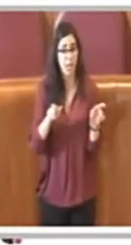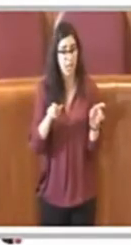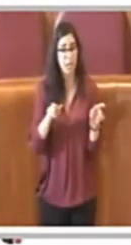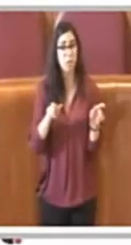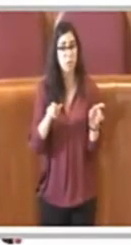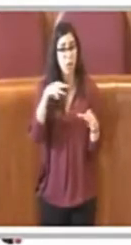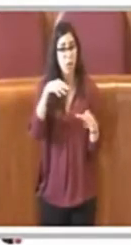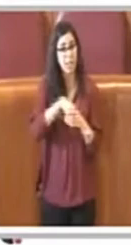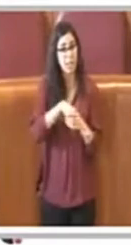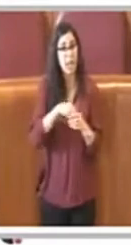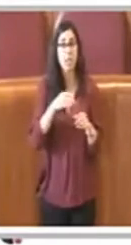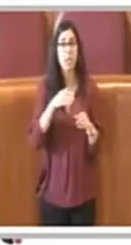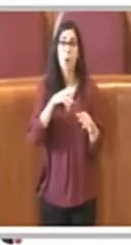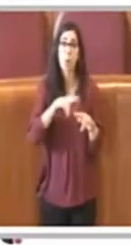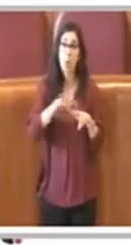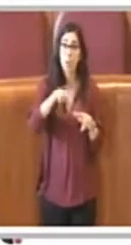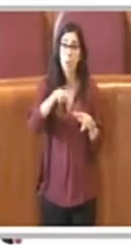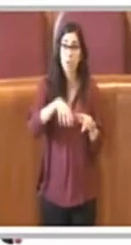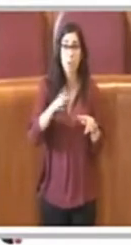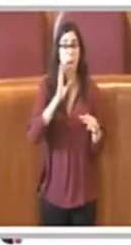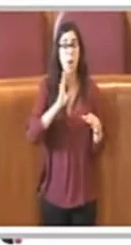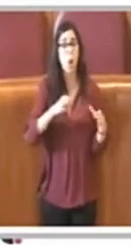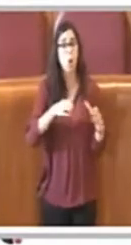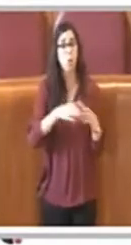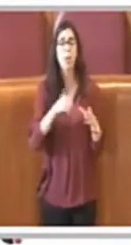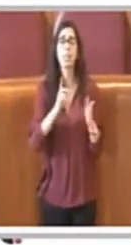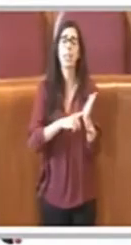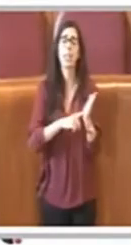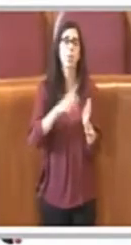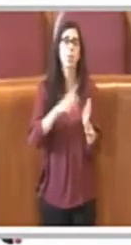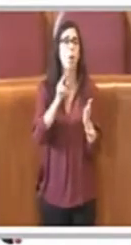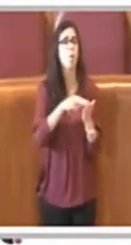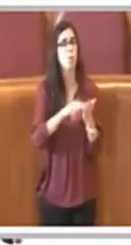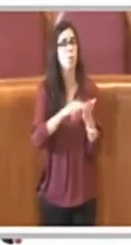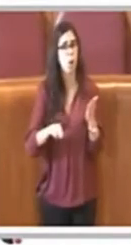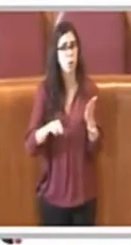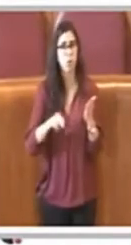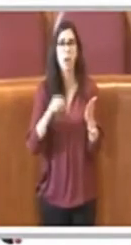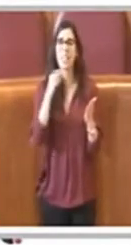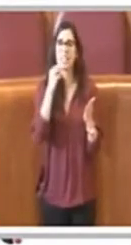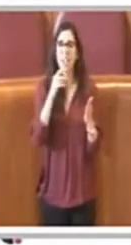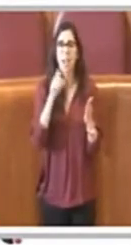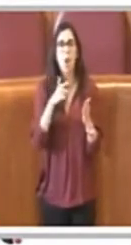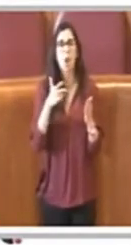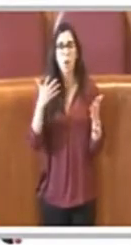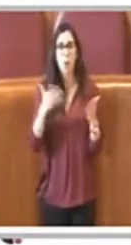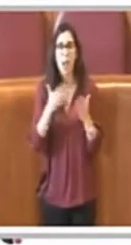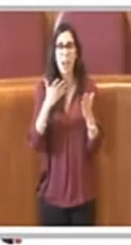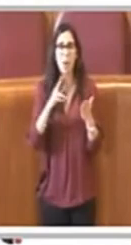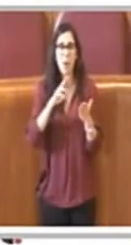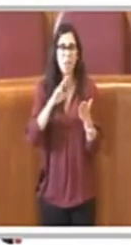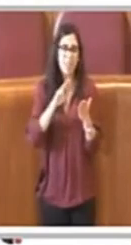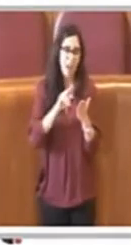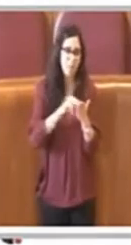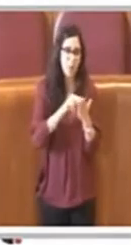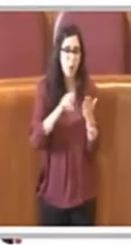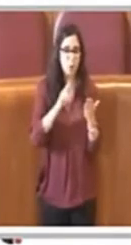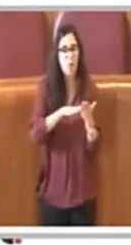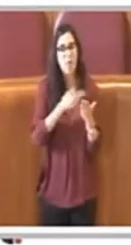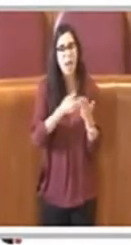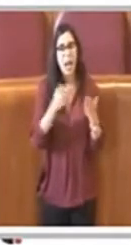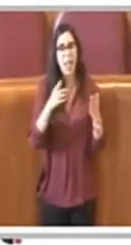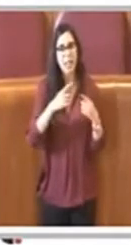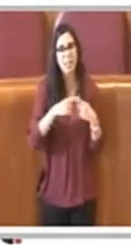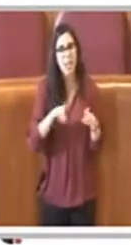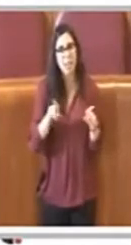un voto, quindi non ci sono bilanciamenti di voto diversi così come accade in consulta cittadina. Questo è un altro elemento, proprio perché qui